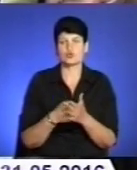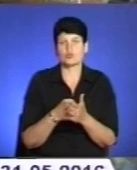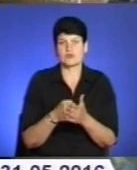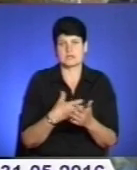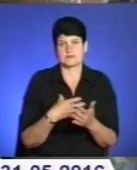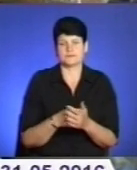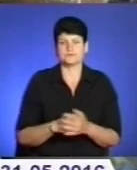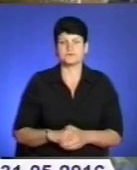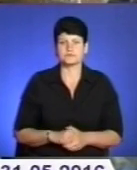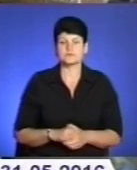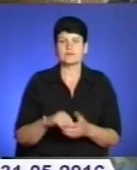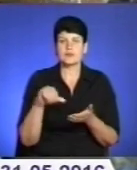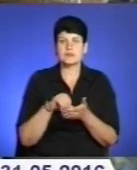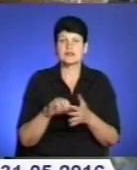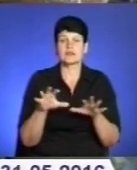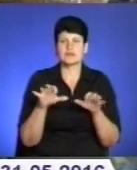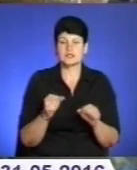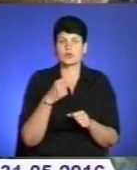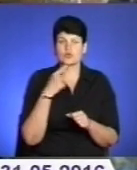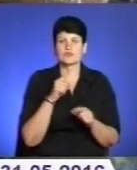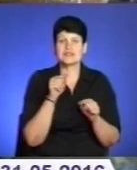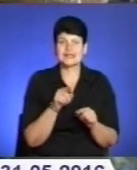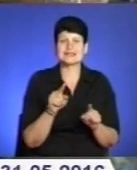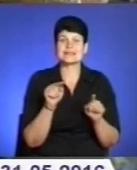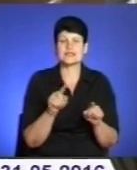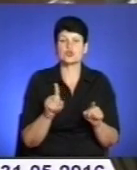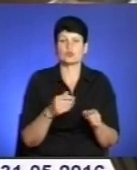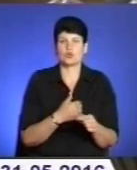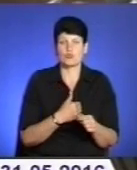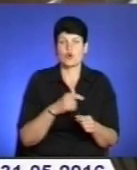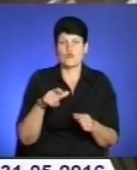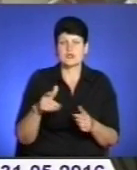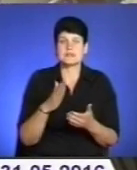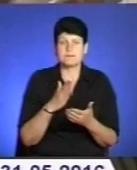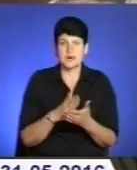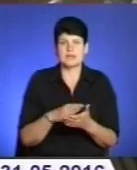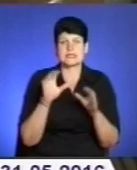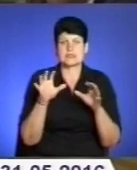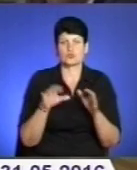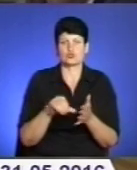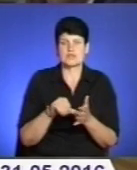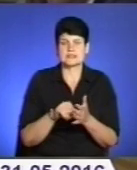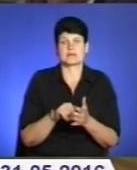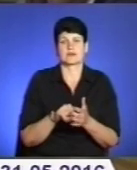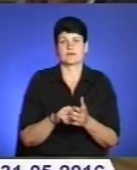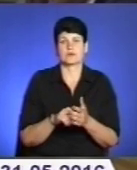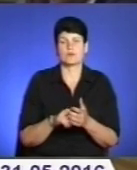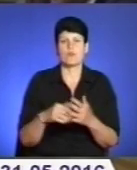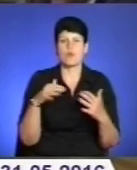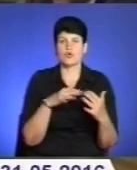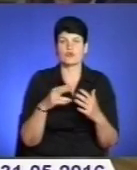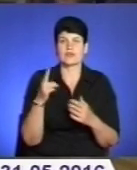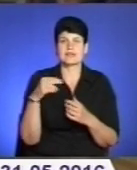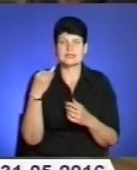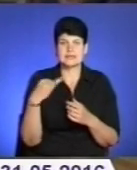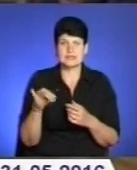позицій. Представники влади ж стверджують, що вони тільки за те, щоб добровольці мали статус учасників бойових дій. І що навіть без такого статусу